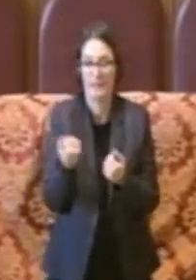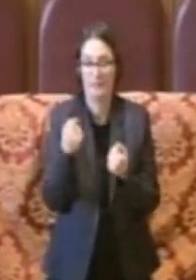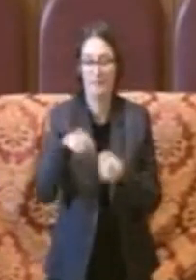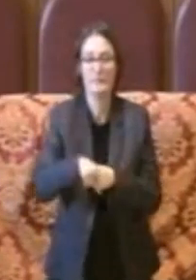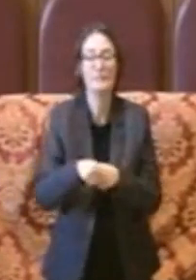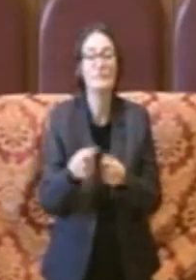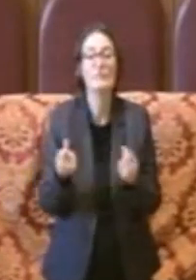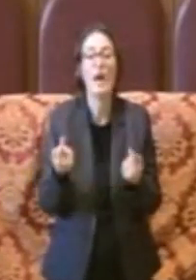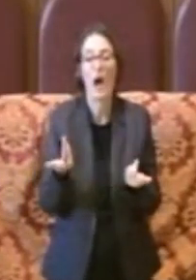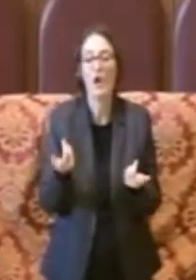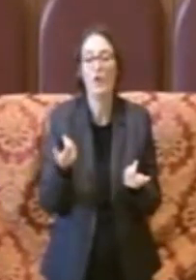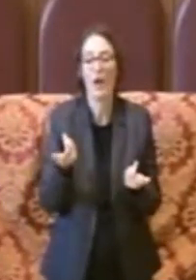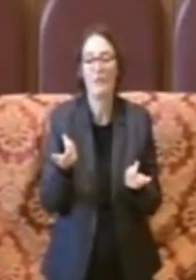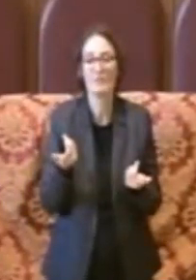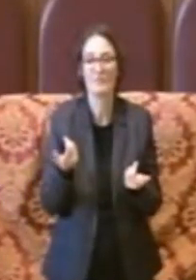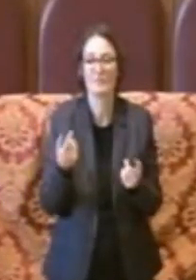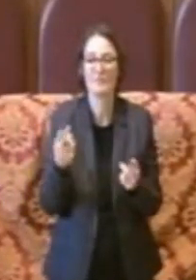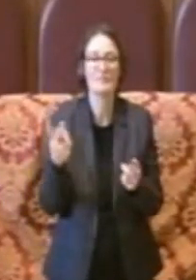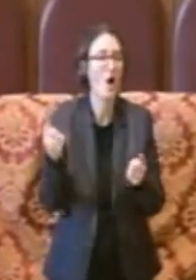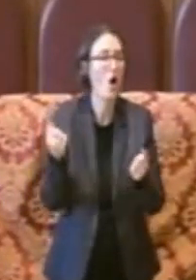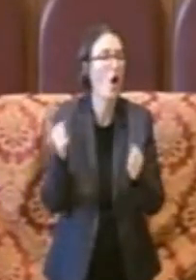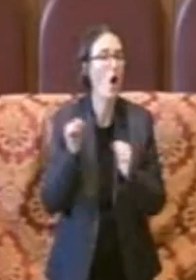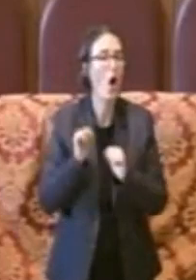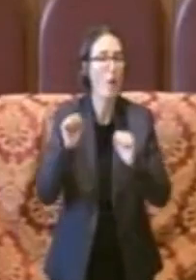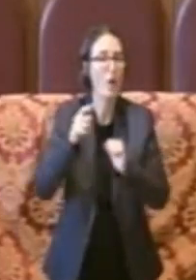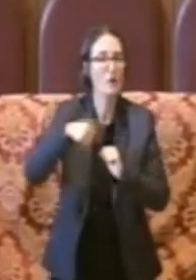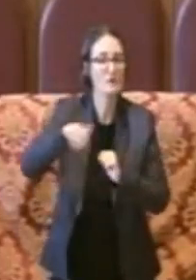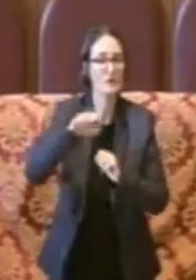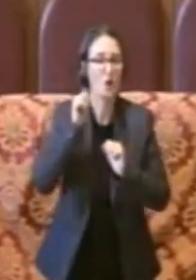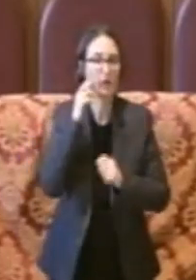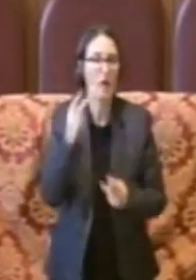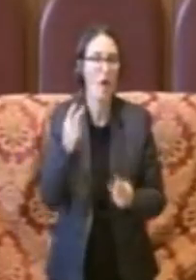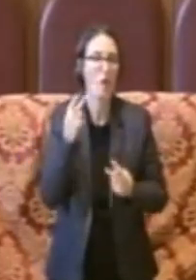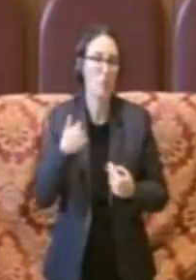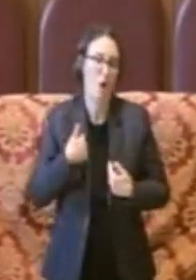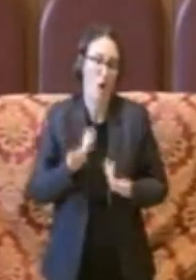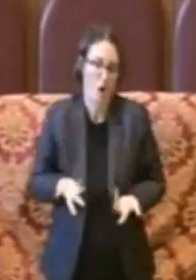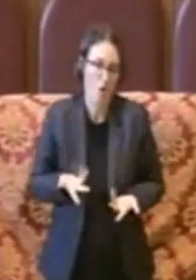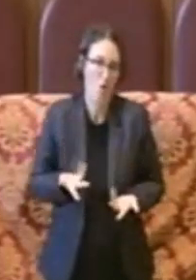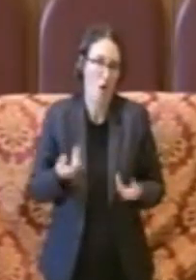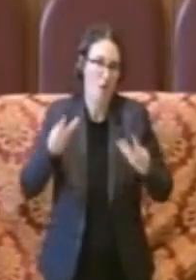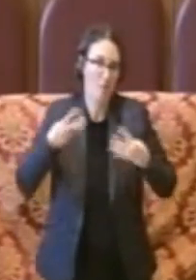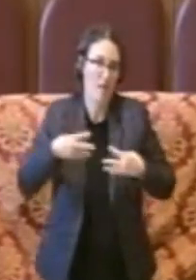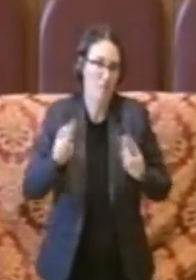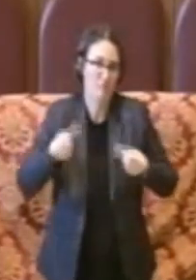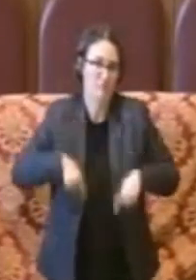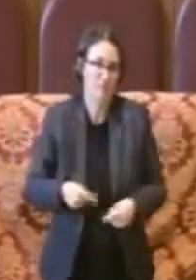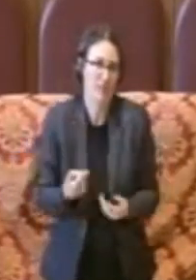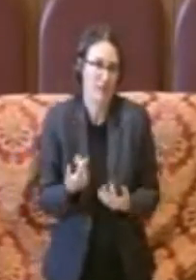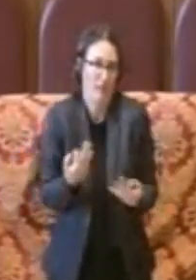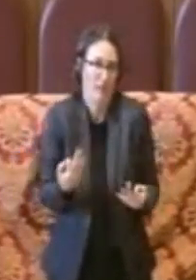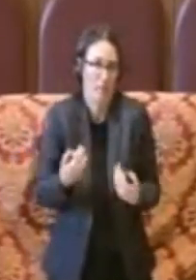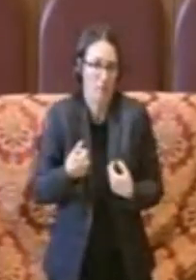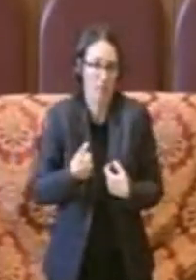riconoscere un merito a questa amministrazione, c'è sicuramente la volontà di